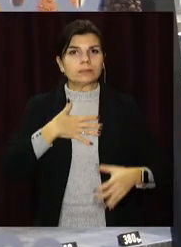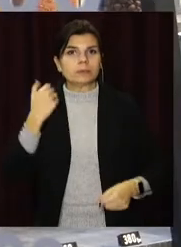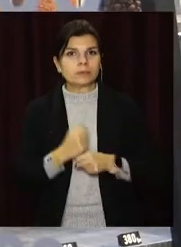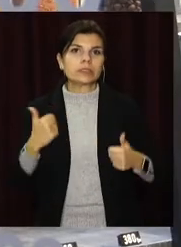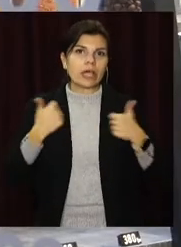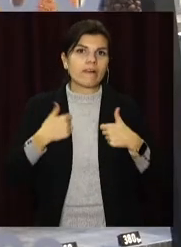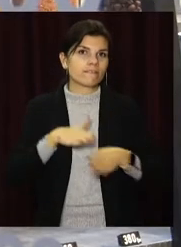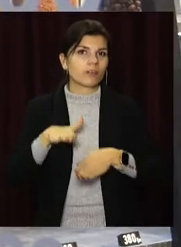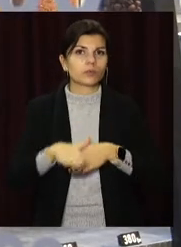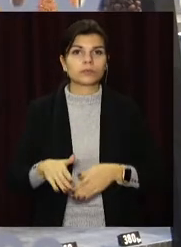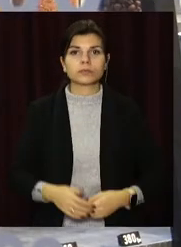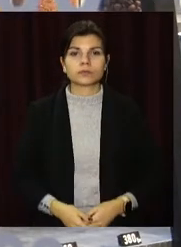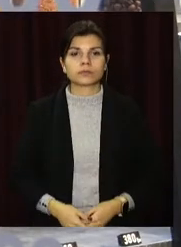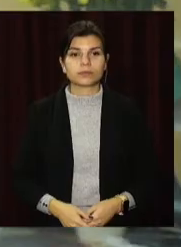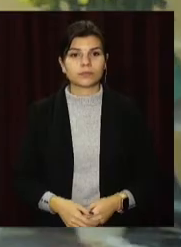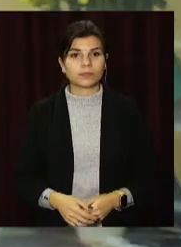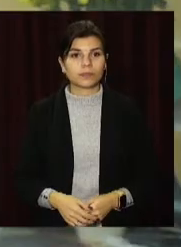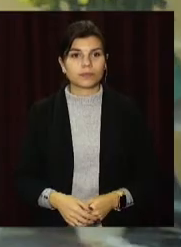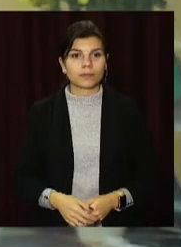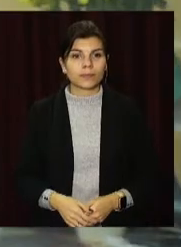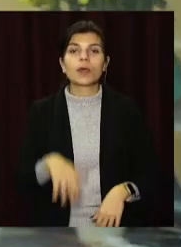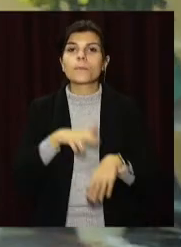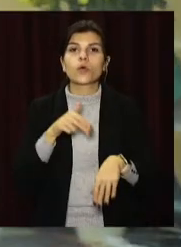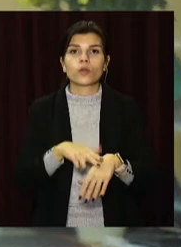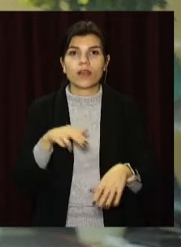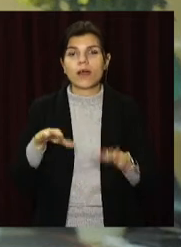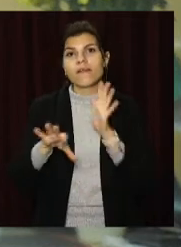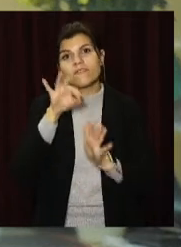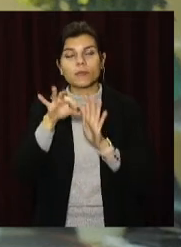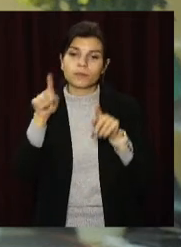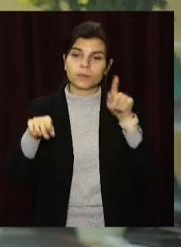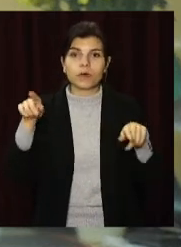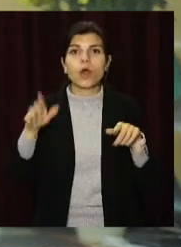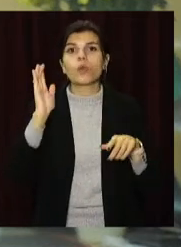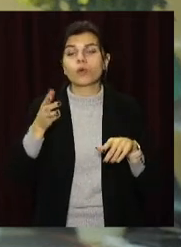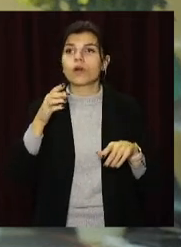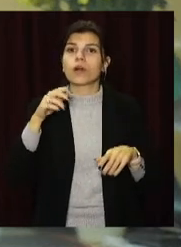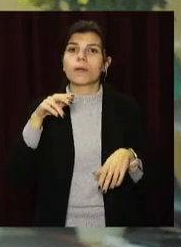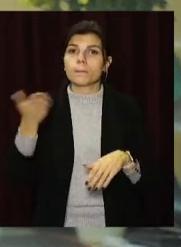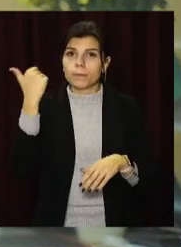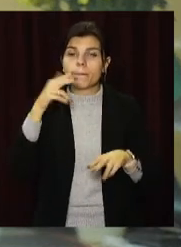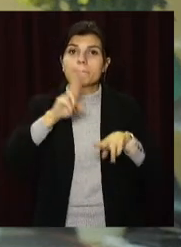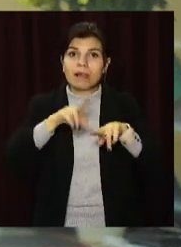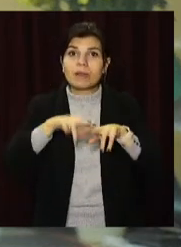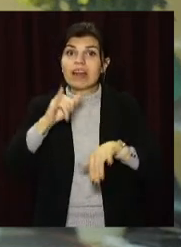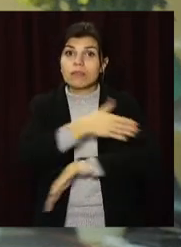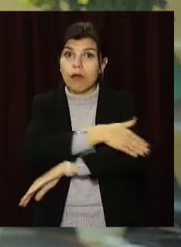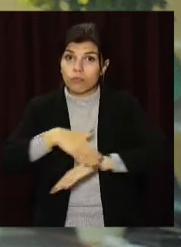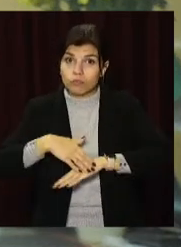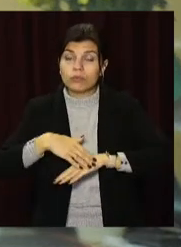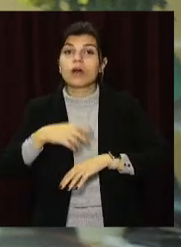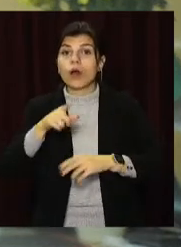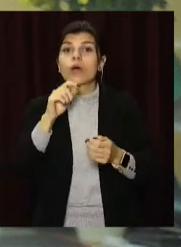Open News, телеканал «Відкритий». Поліція вибірково вимагатиме пред'явити паспорти на вулиці. Перевірка